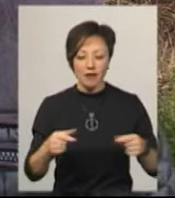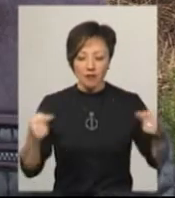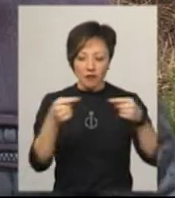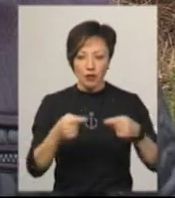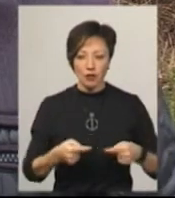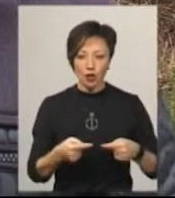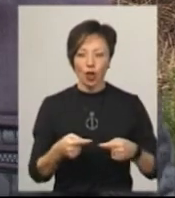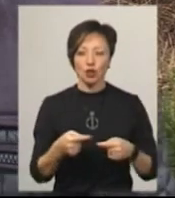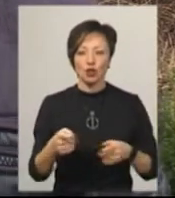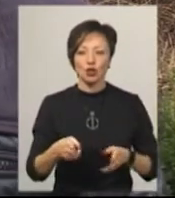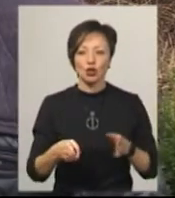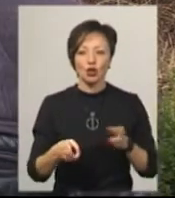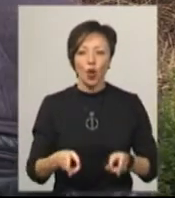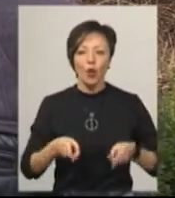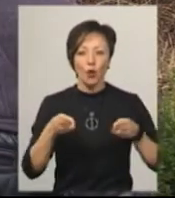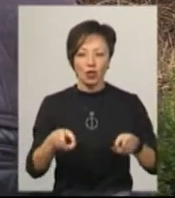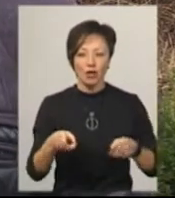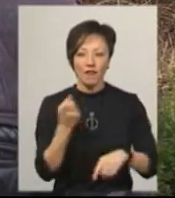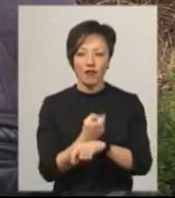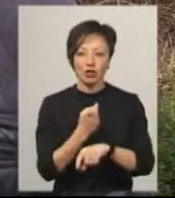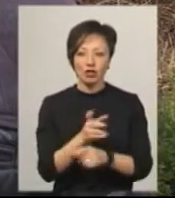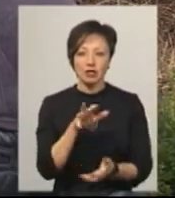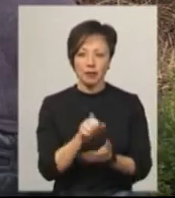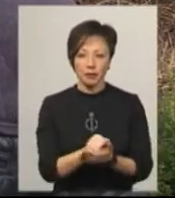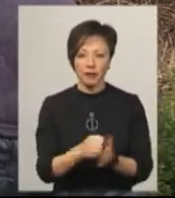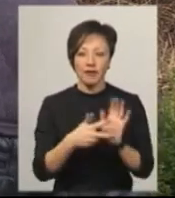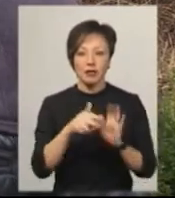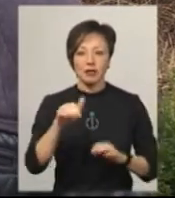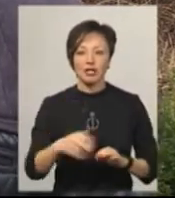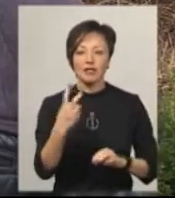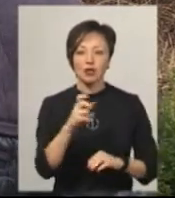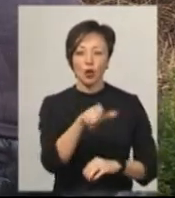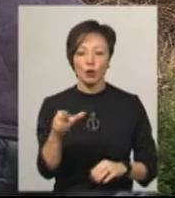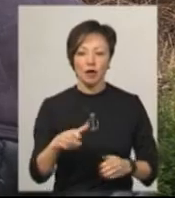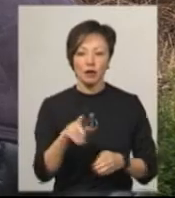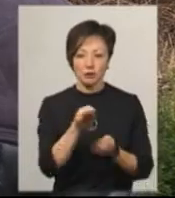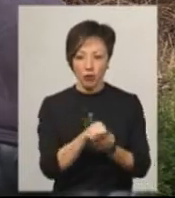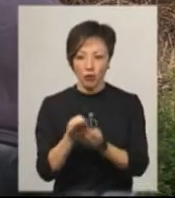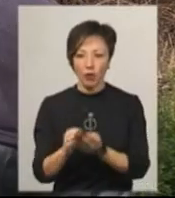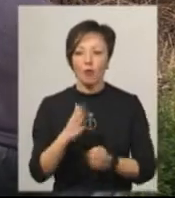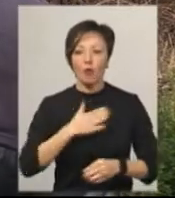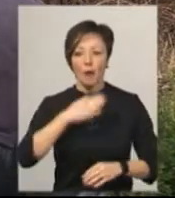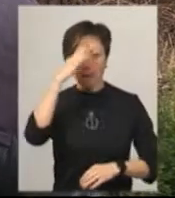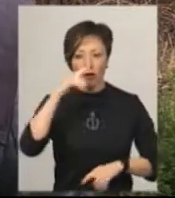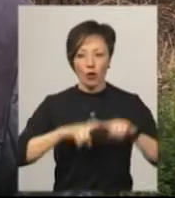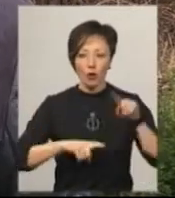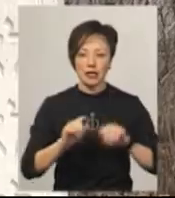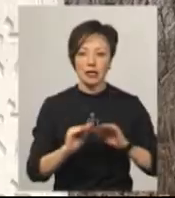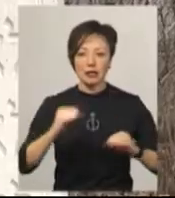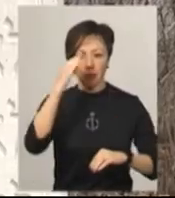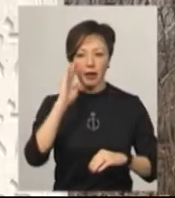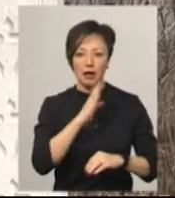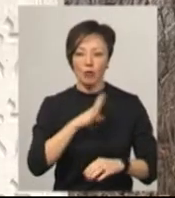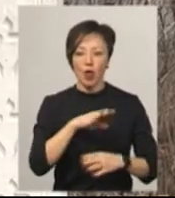фашистських загарбників. 8 тисяч 200 людей тут спочивають. Мої тут родичі батька, його діти та батьки, вони були розстріляні.